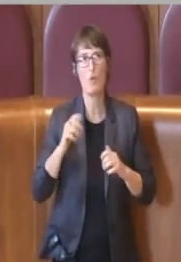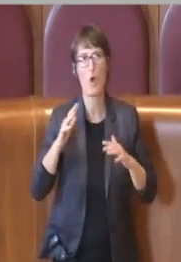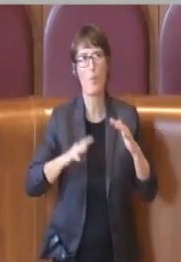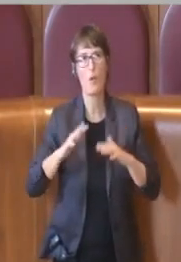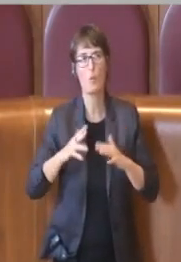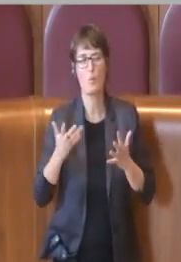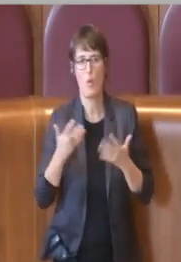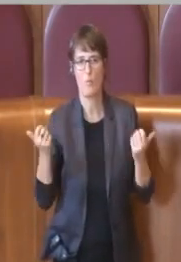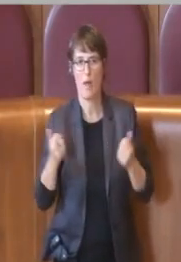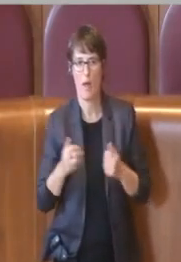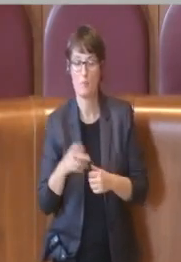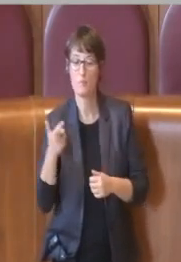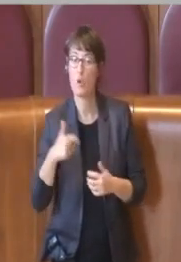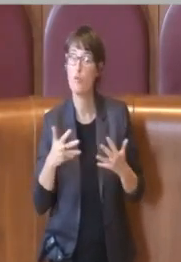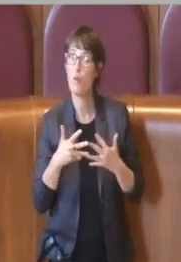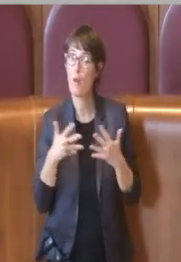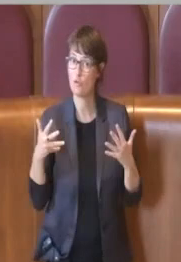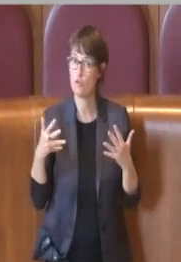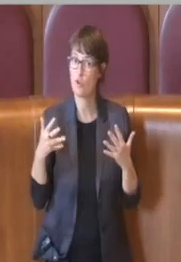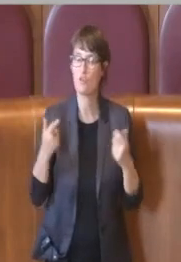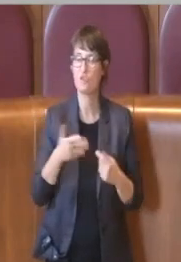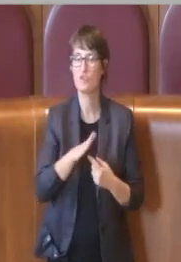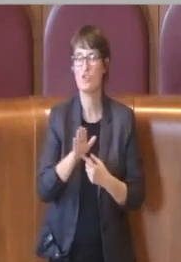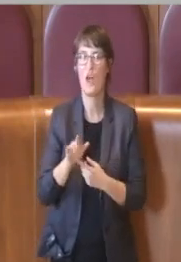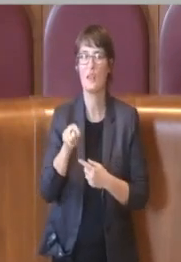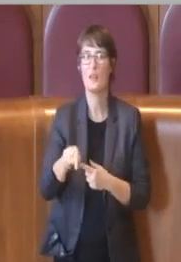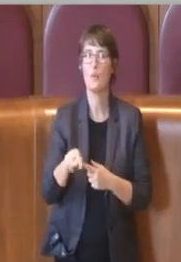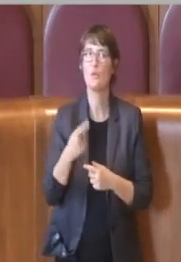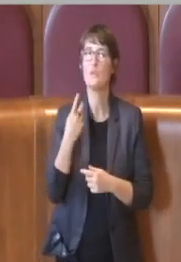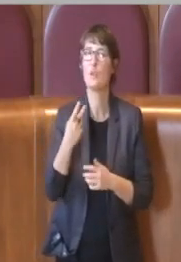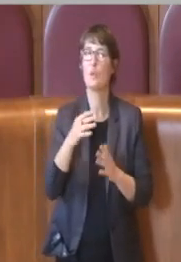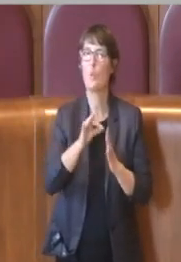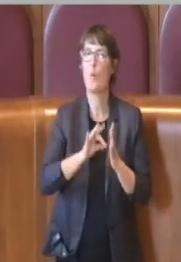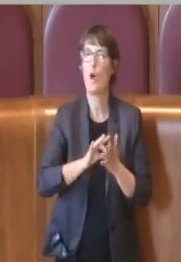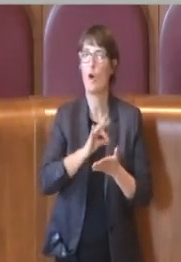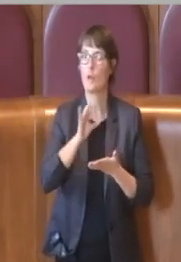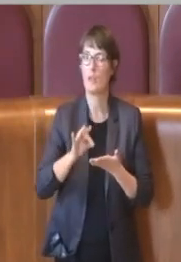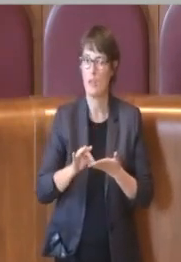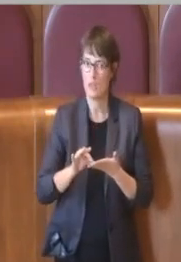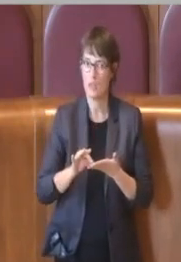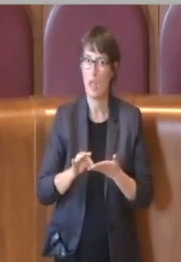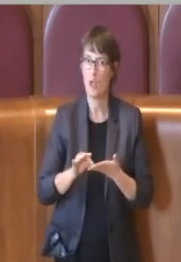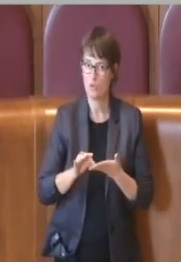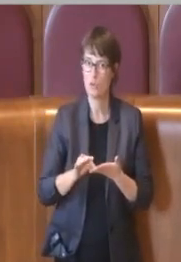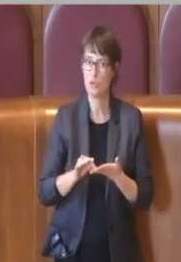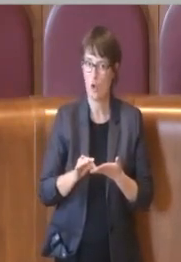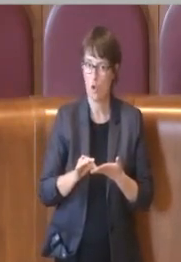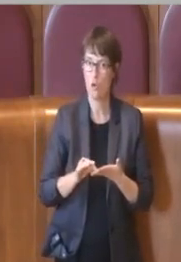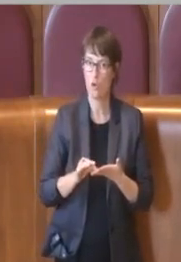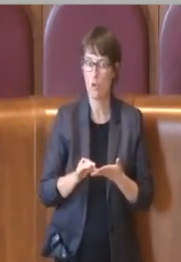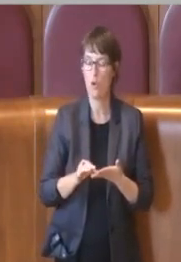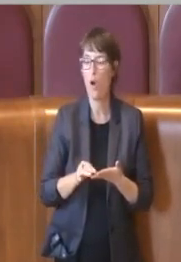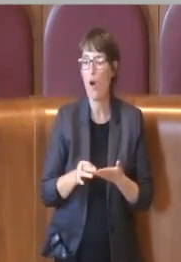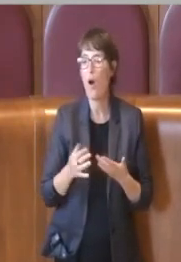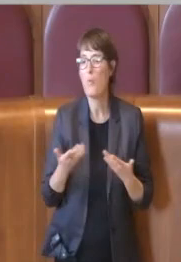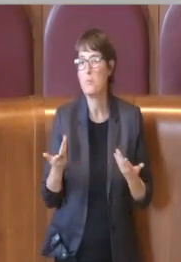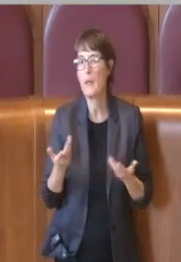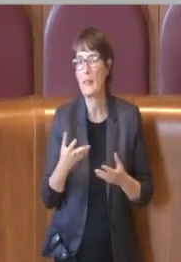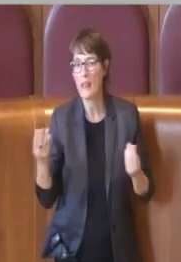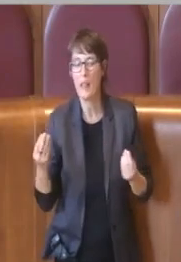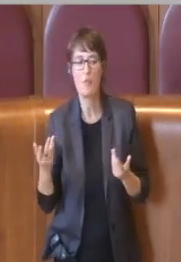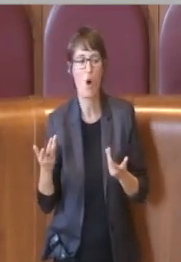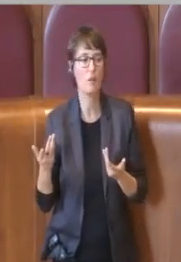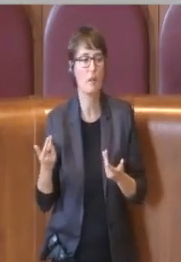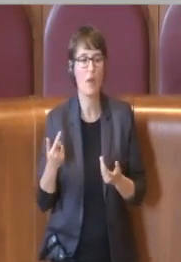maggioranza ha dimostrato che laddove gli ordini del giorno fossero utili li ha anche approvati per delle opposizioni, questo qui purtroppo non è